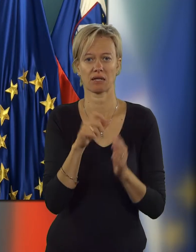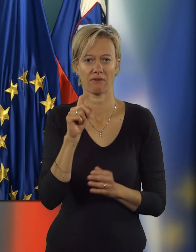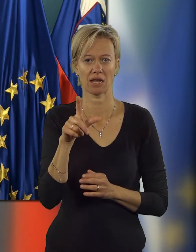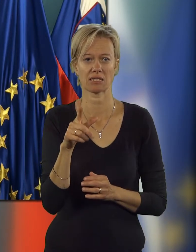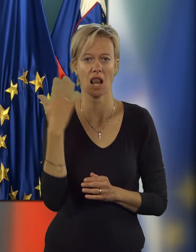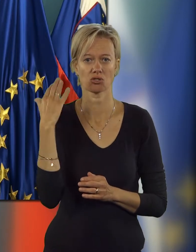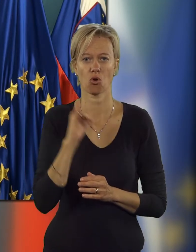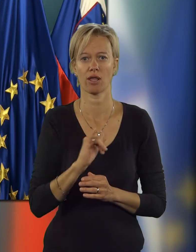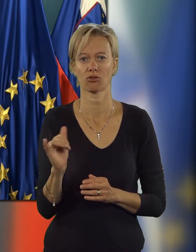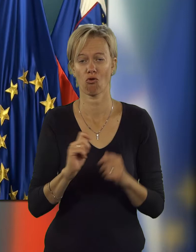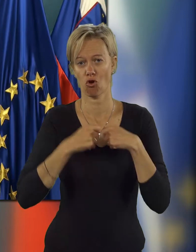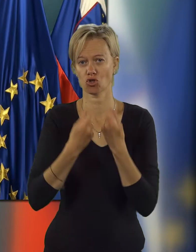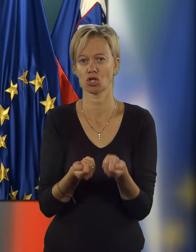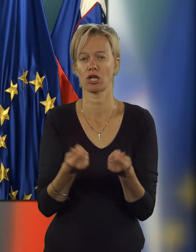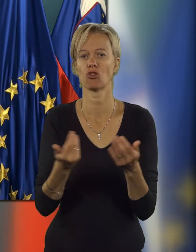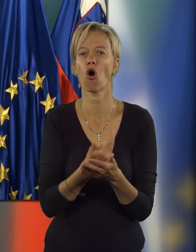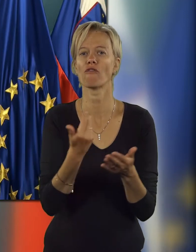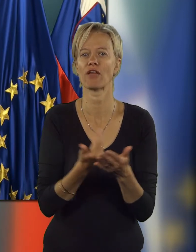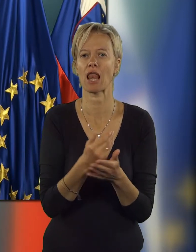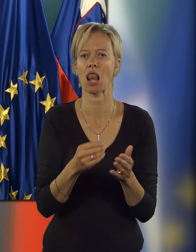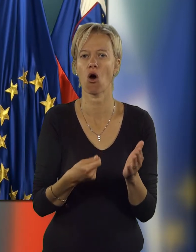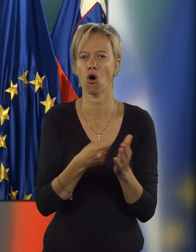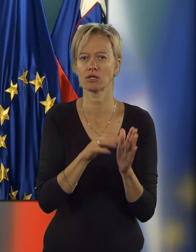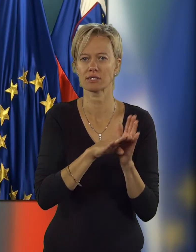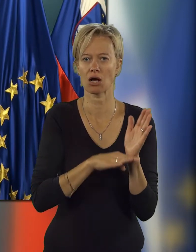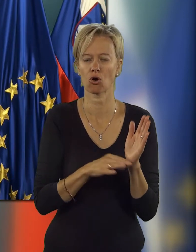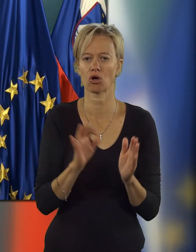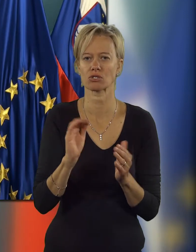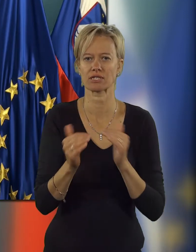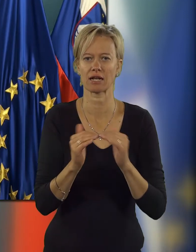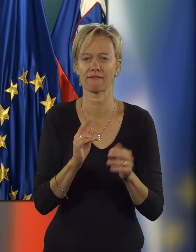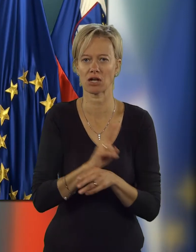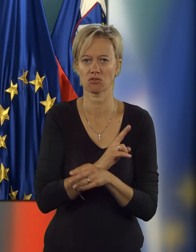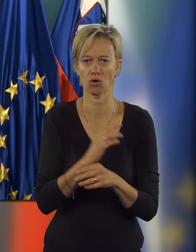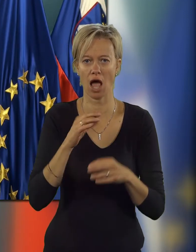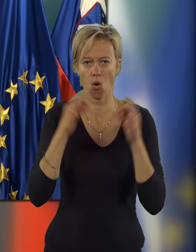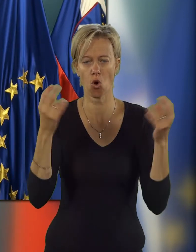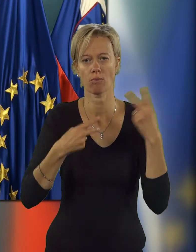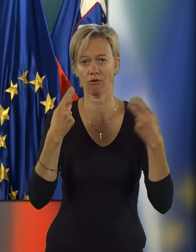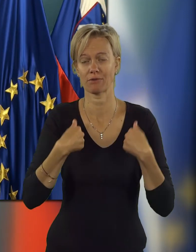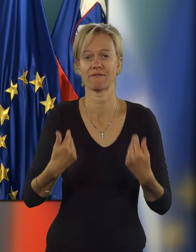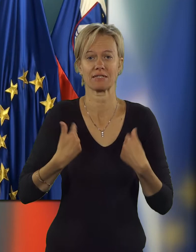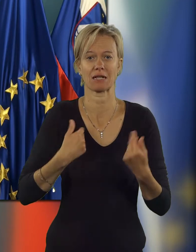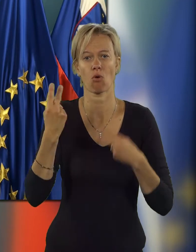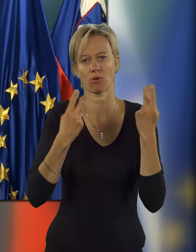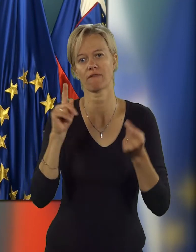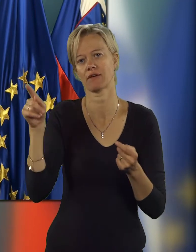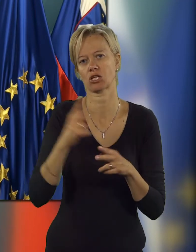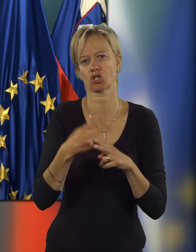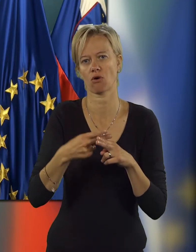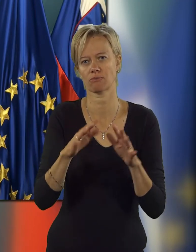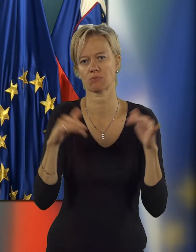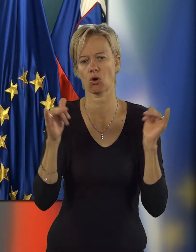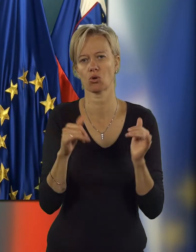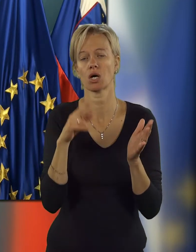.12. lansko leto vložili novelo zakonov o socialnem varstvu v javno obravnavo, se veselimo obravnave v